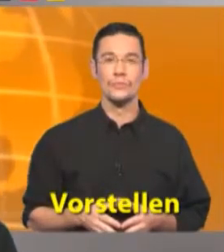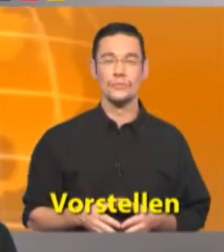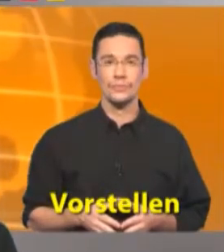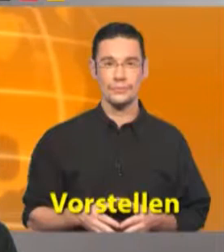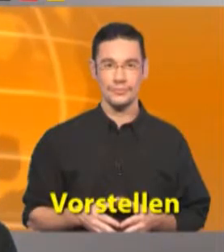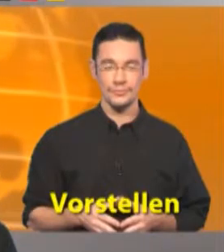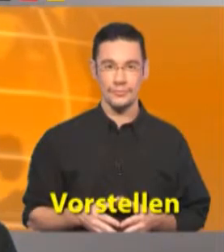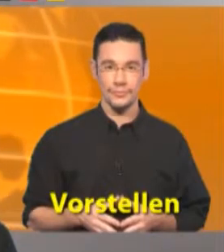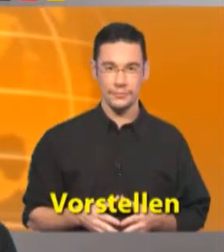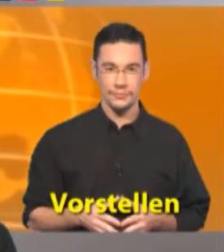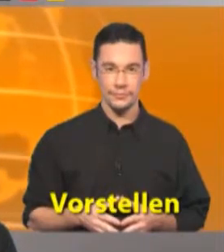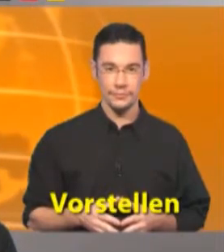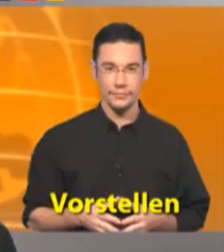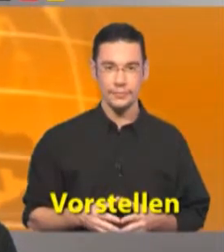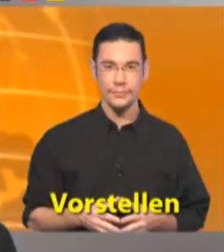Presentazione